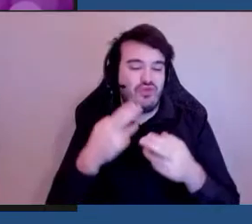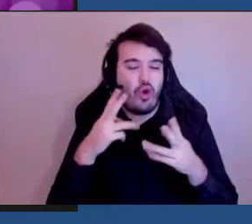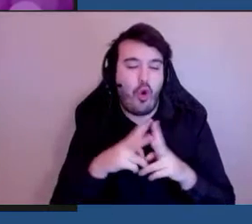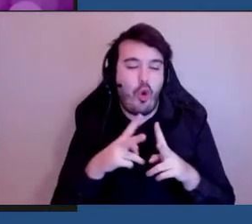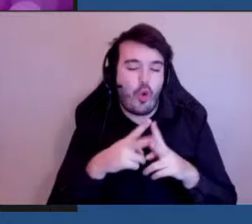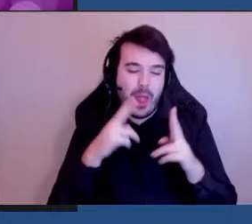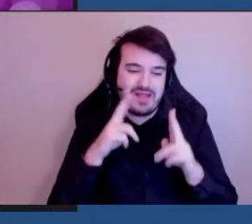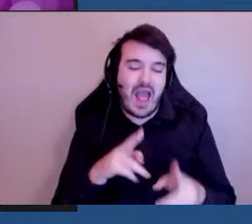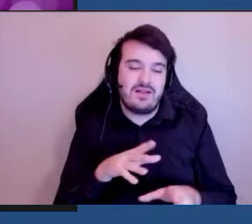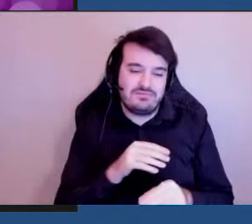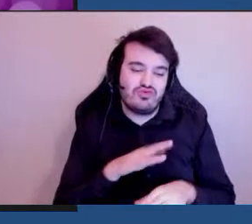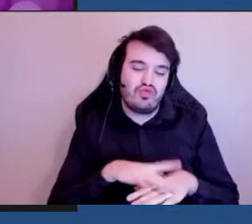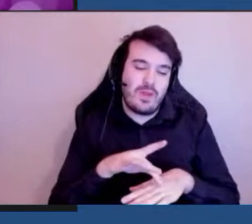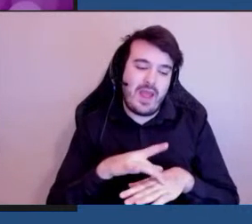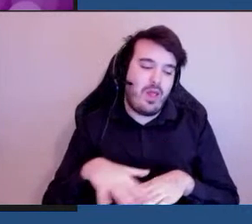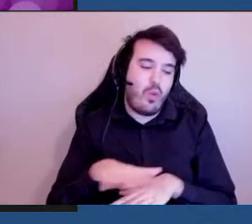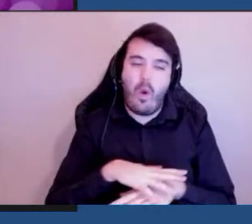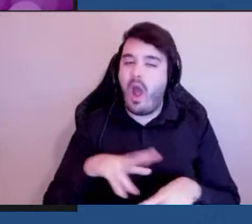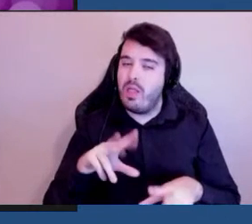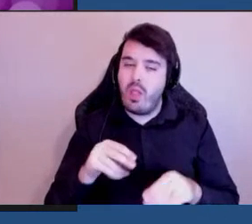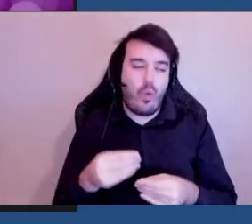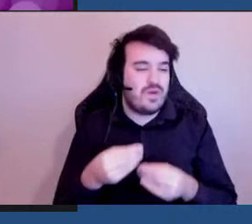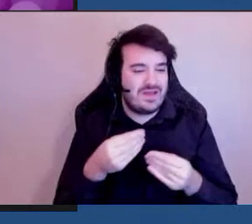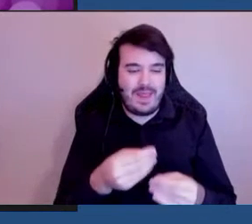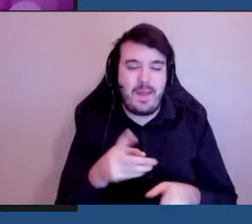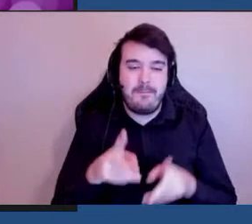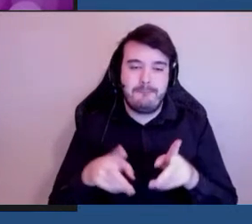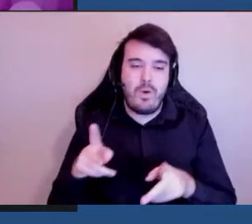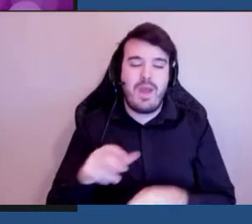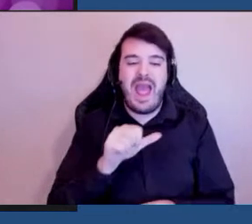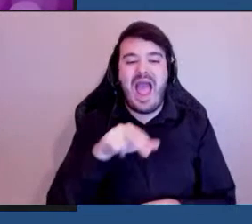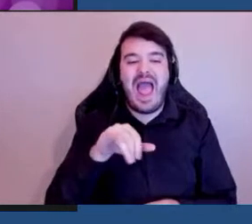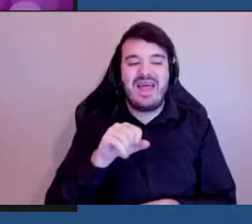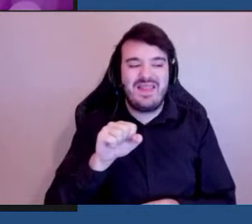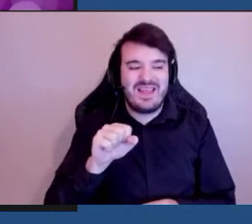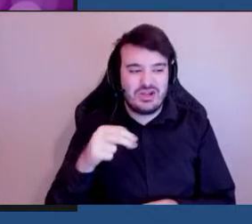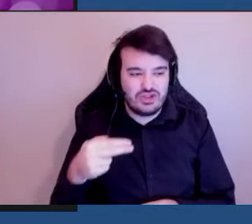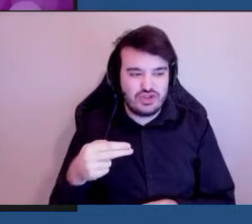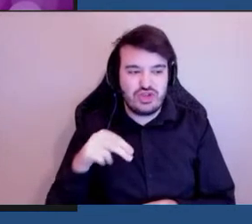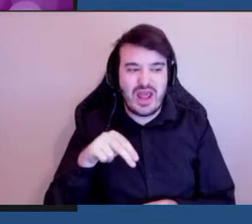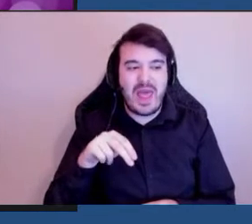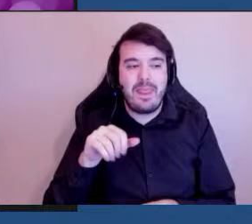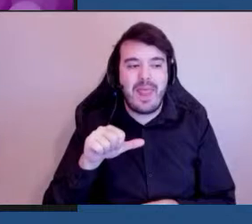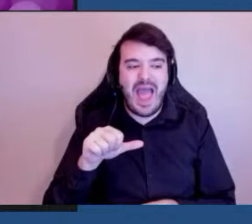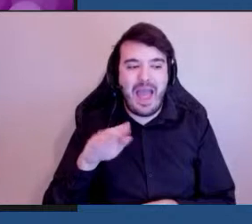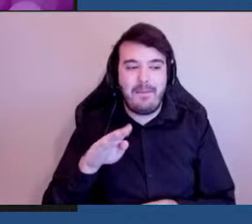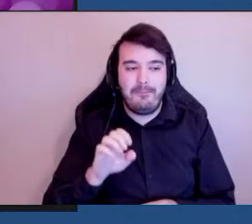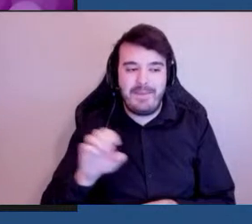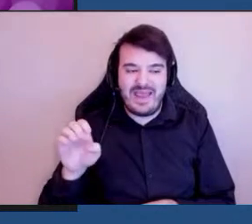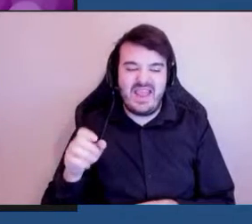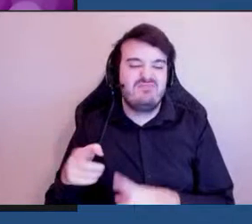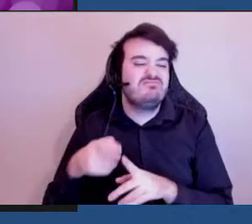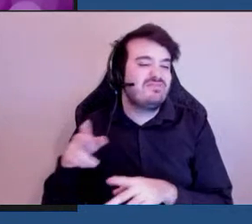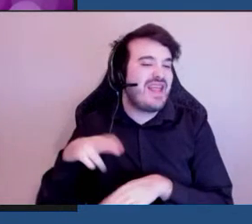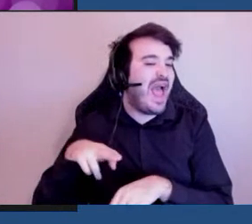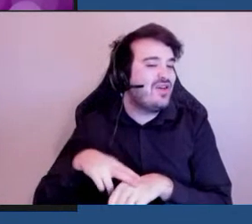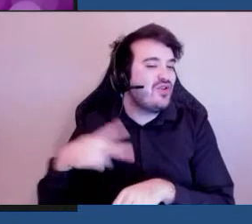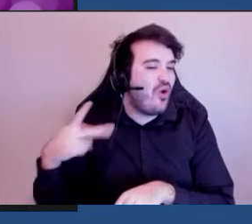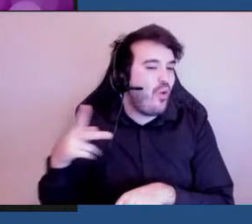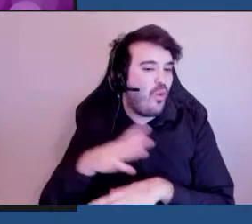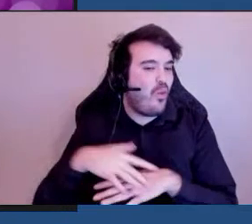Je vous parle du territoire non cédé du peuple Anishinaabé Al-Ghankin. Leur présence dans ce territoire